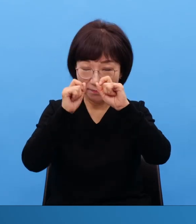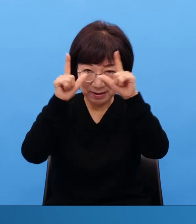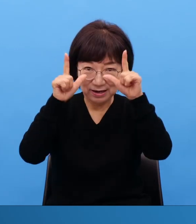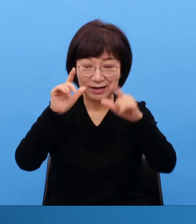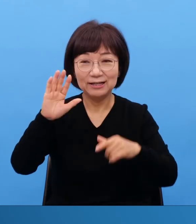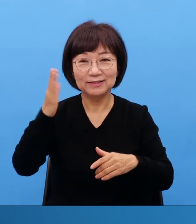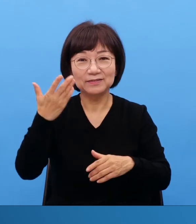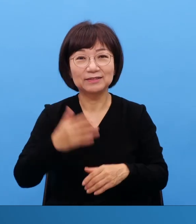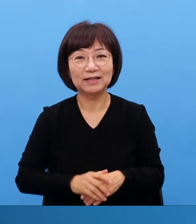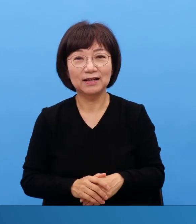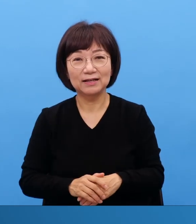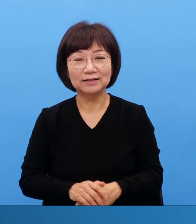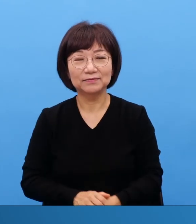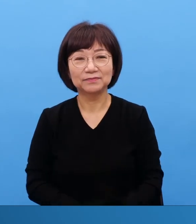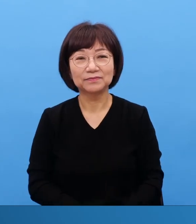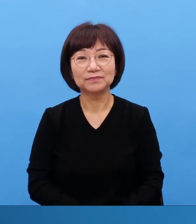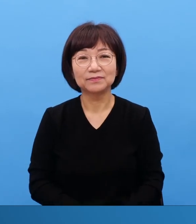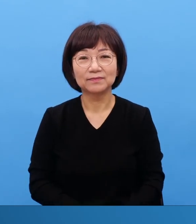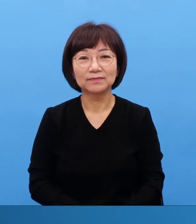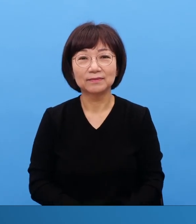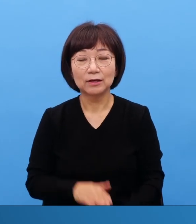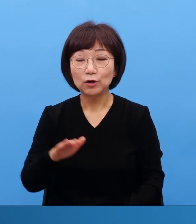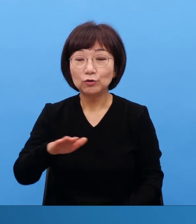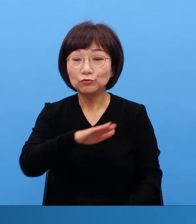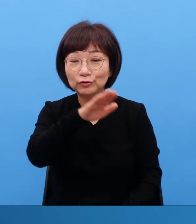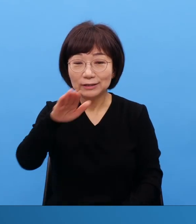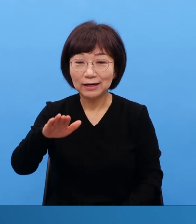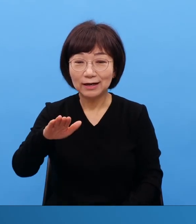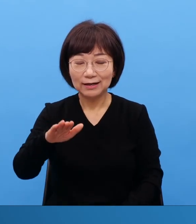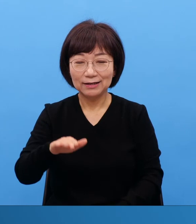여러분의 발자취를 교회에다 남기세요